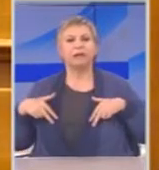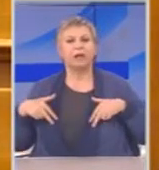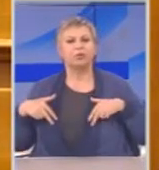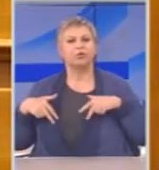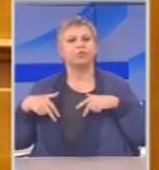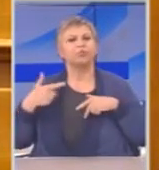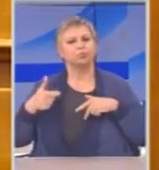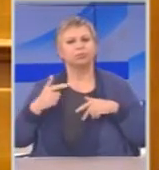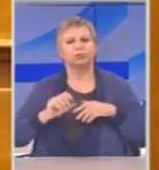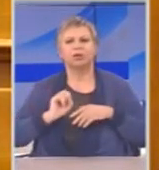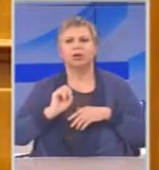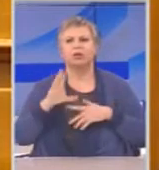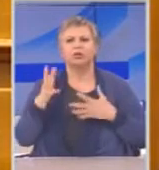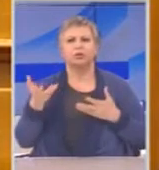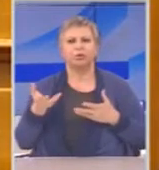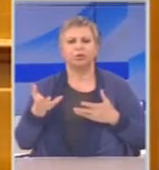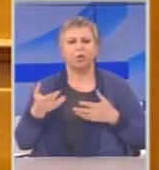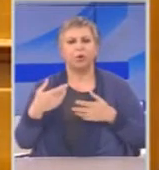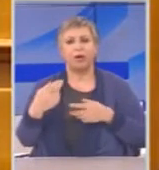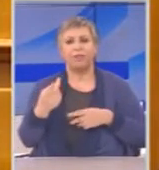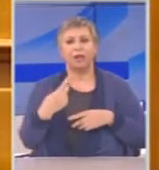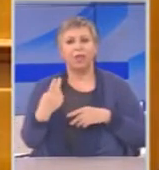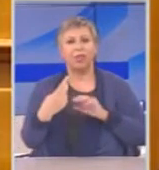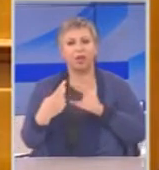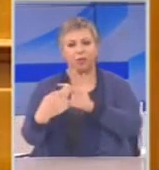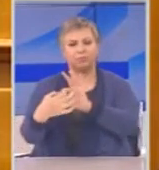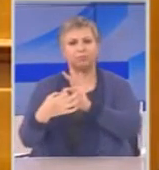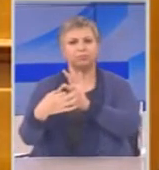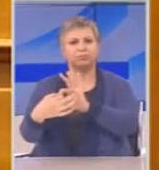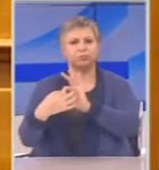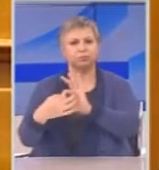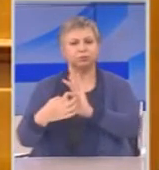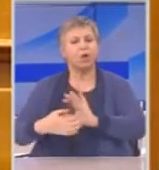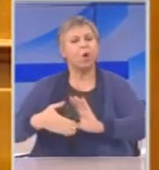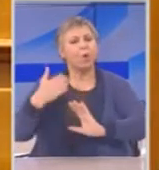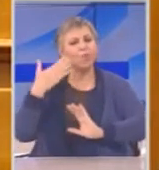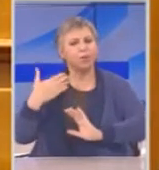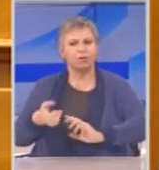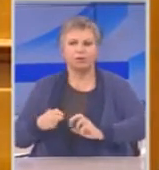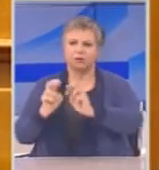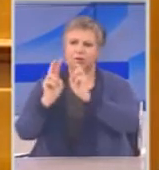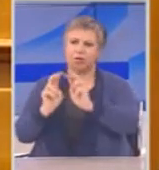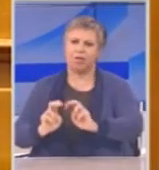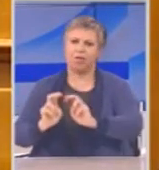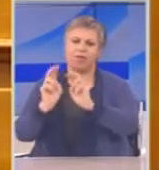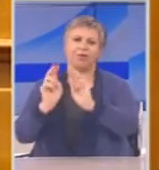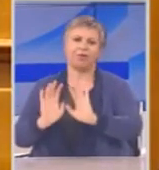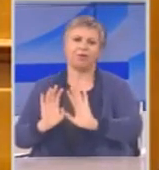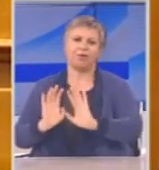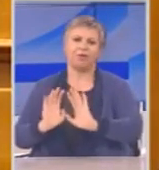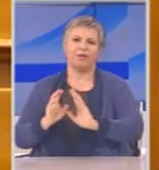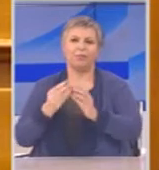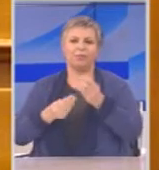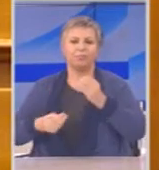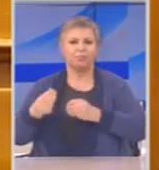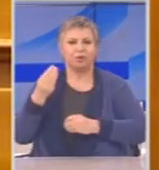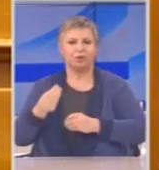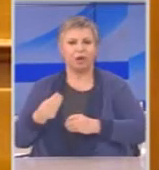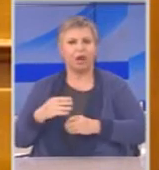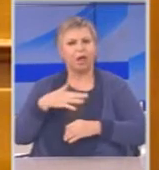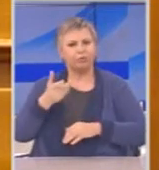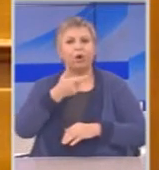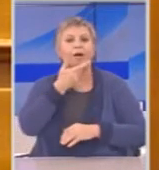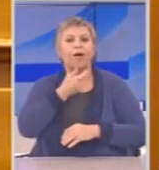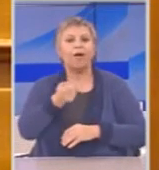δηλαδή που έχουν αποδειχθεί ότι μπορεί να τις ελέγξεις καλύτερα και να μπαίνεις σε αυτή τη διαδικασία πιο εύκολα